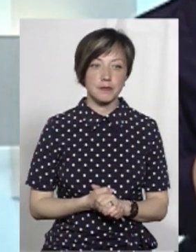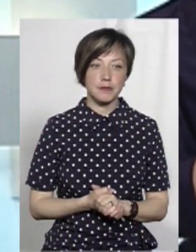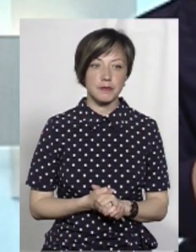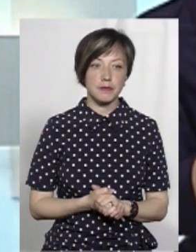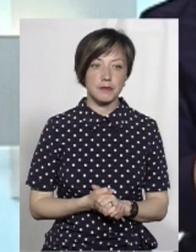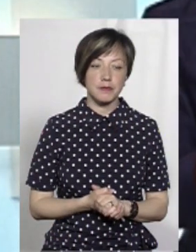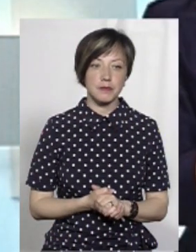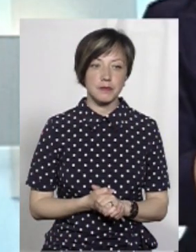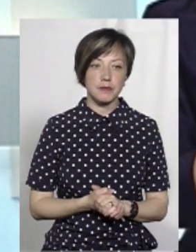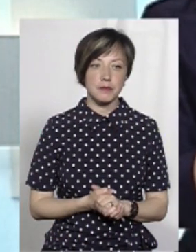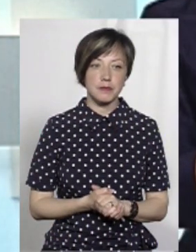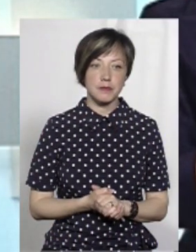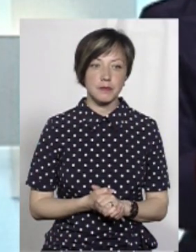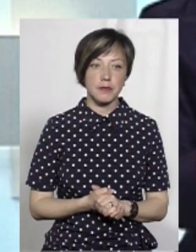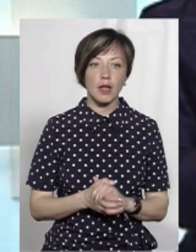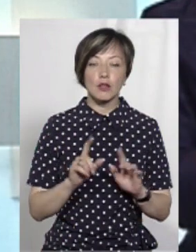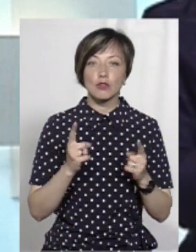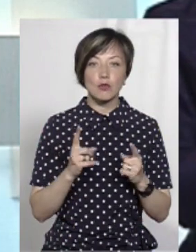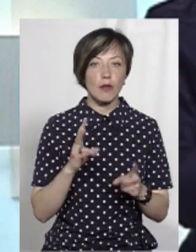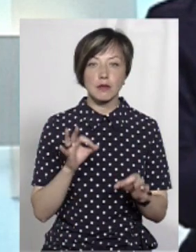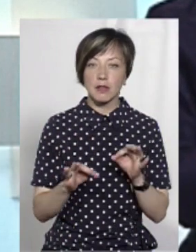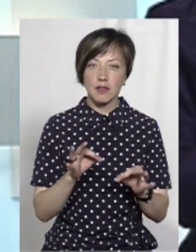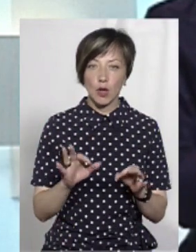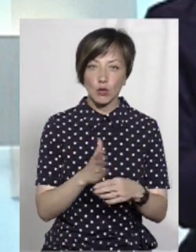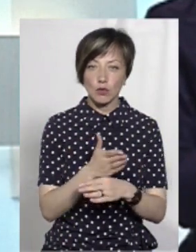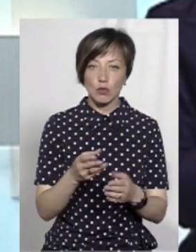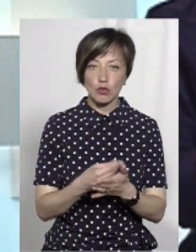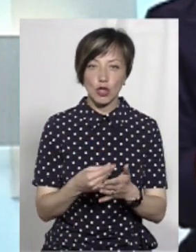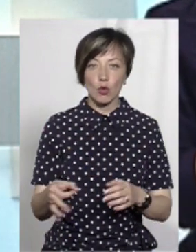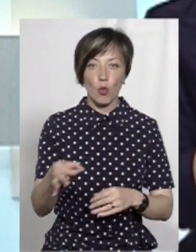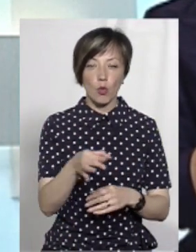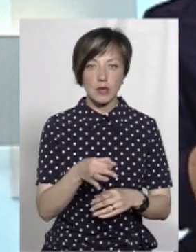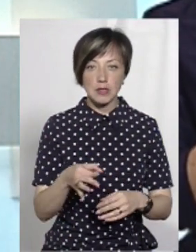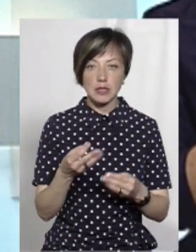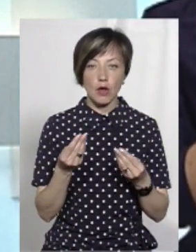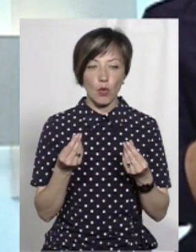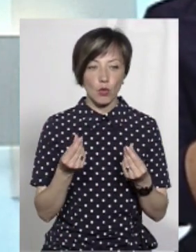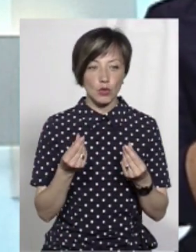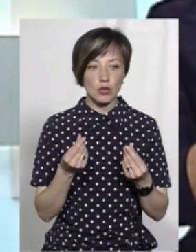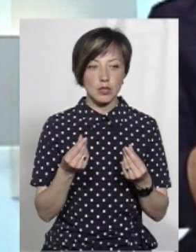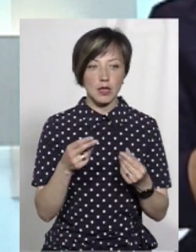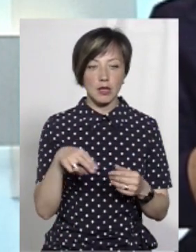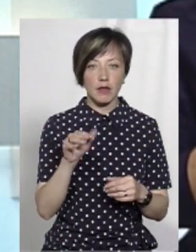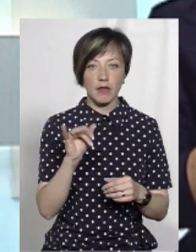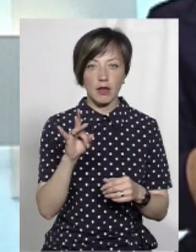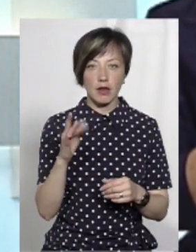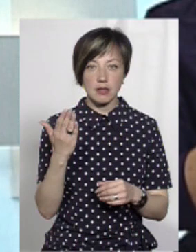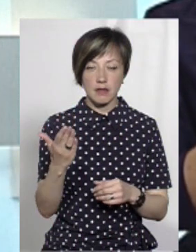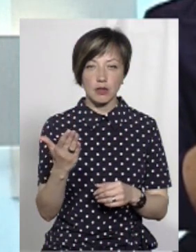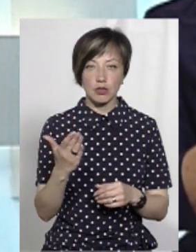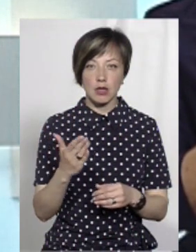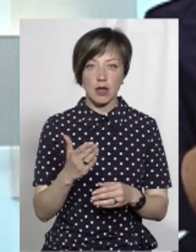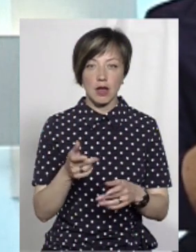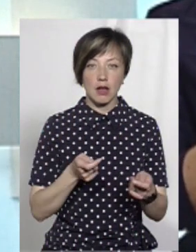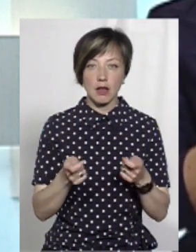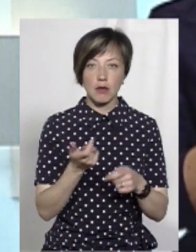Дмитро Покопов запитує, чому несправедливо розподілявся бюджет області за кошти ДФРР за вашою каденцією?